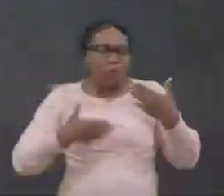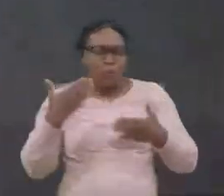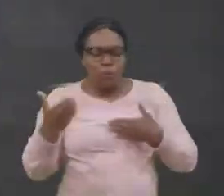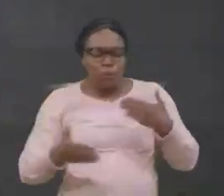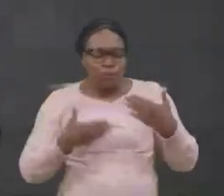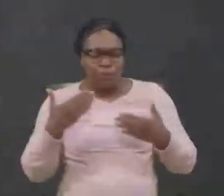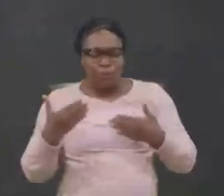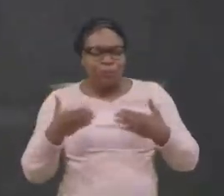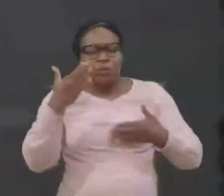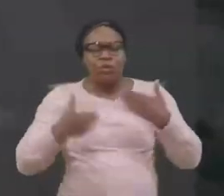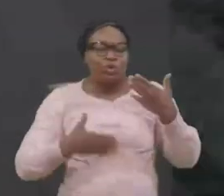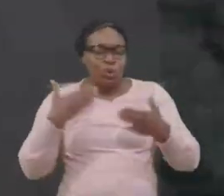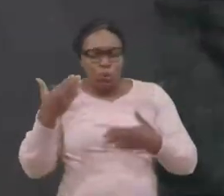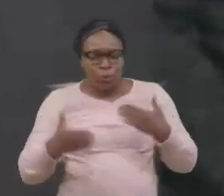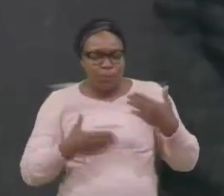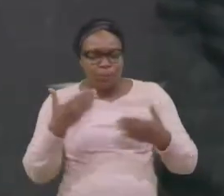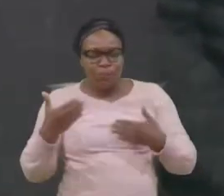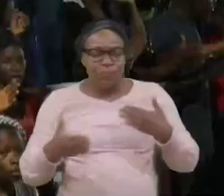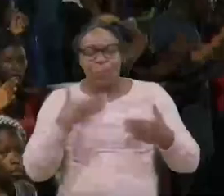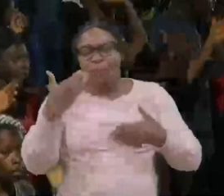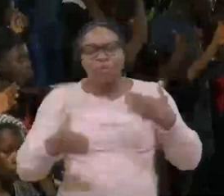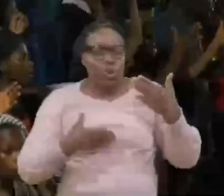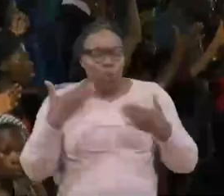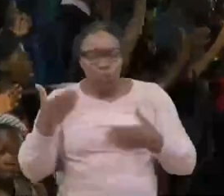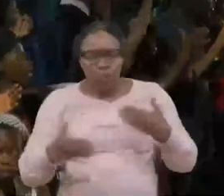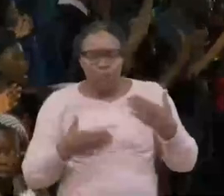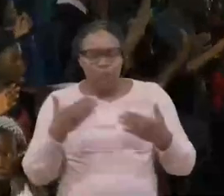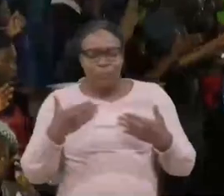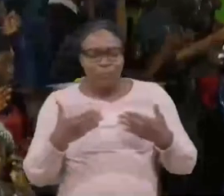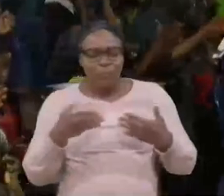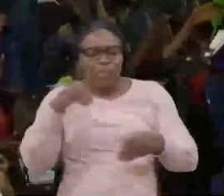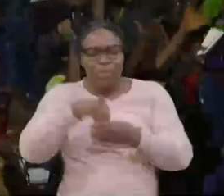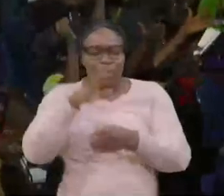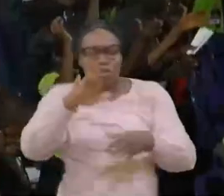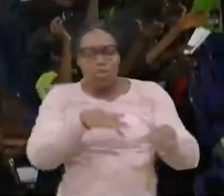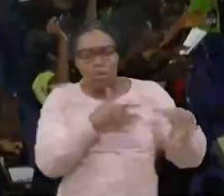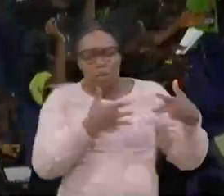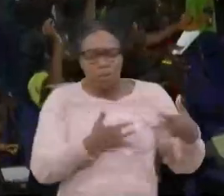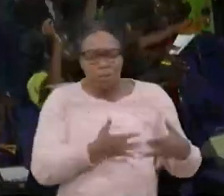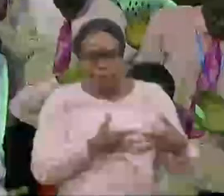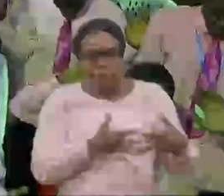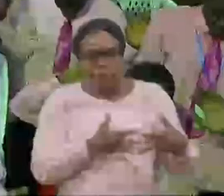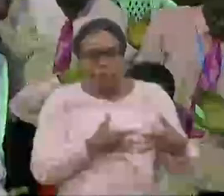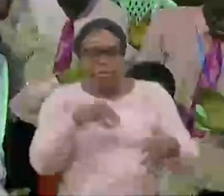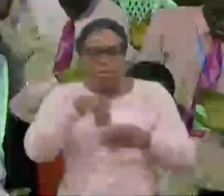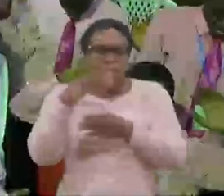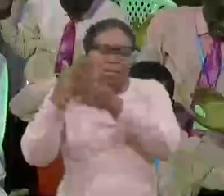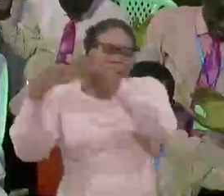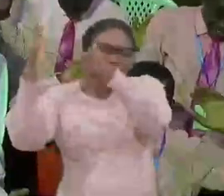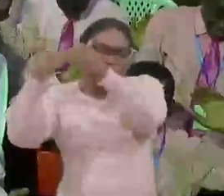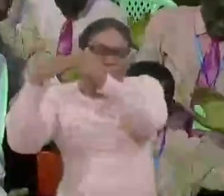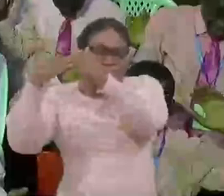la joie la joie dans ton coeur au ciel